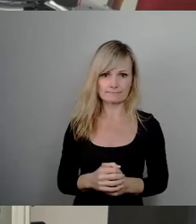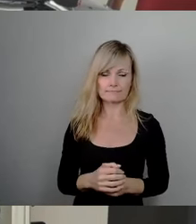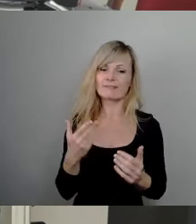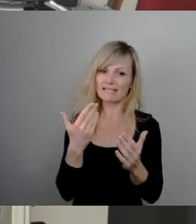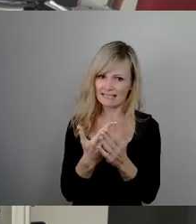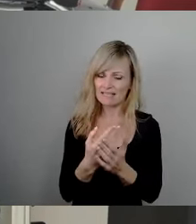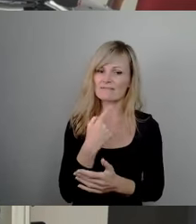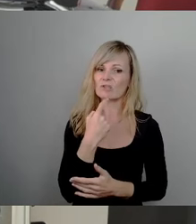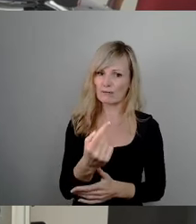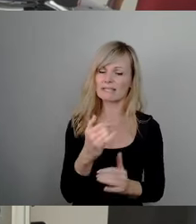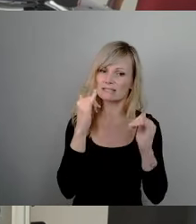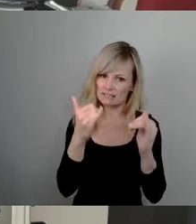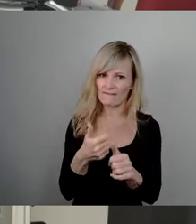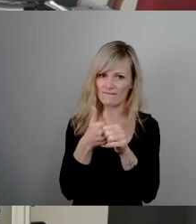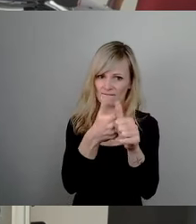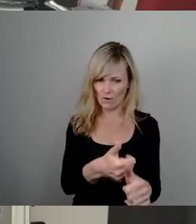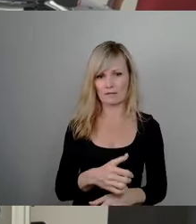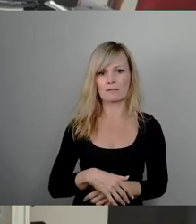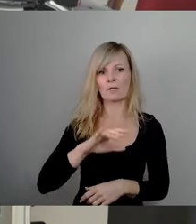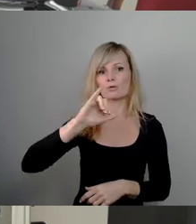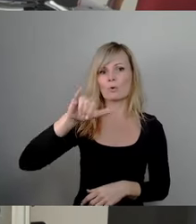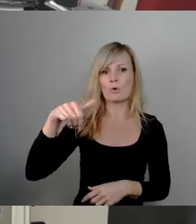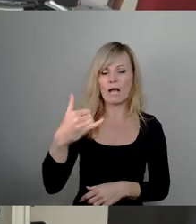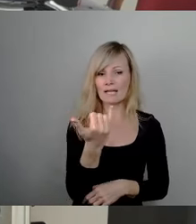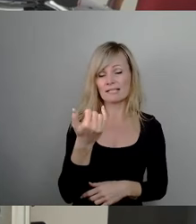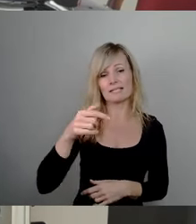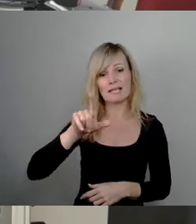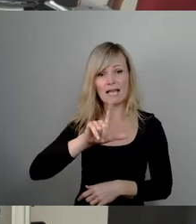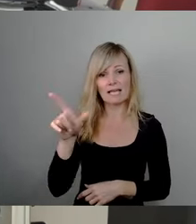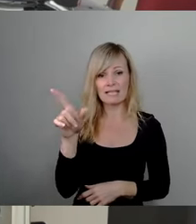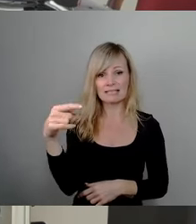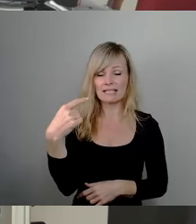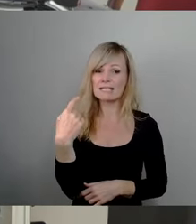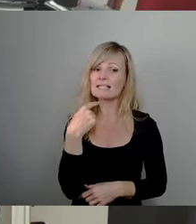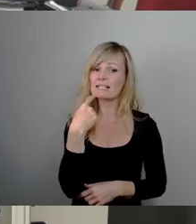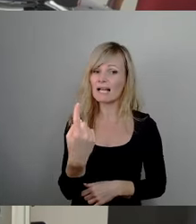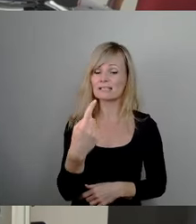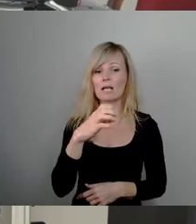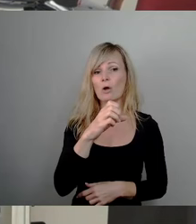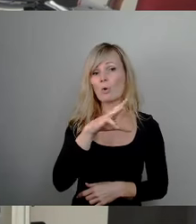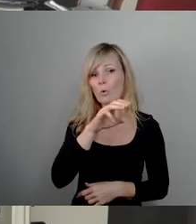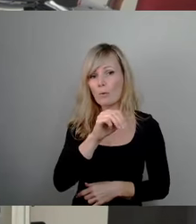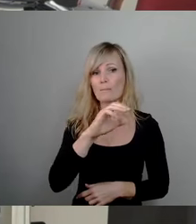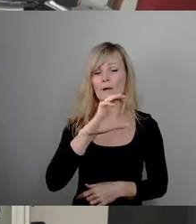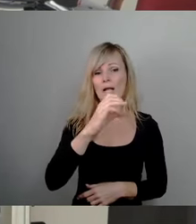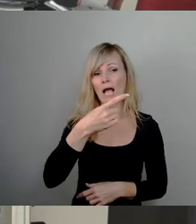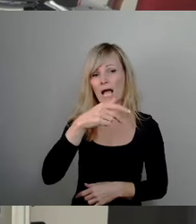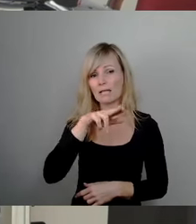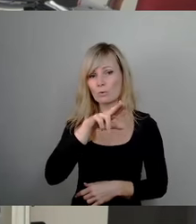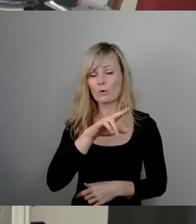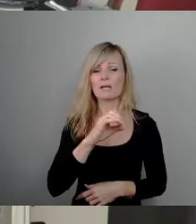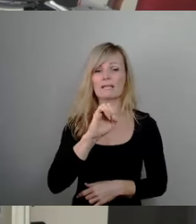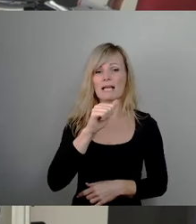lösen es ein, Johannes Lichti zu hören. Cum granosalis. Cum granosalis lösen wir es ein. So,